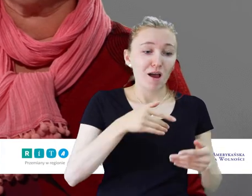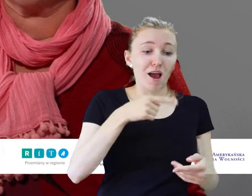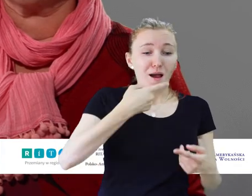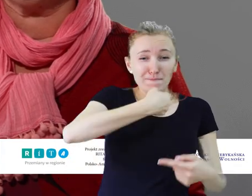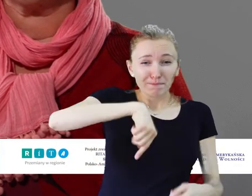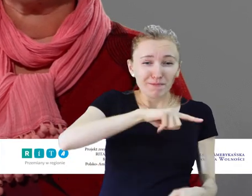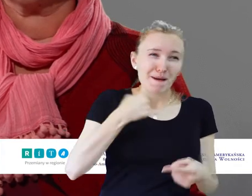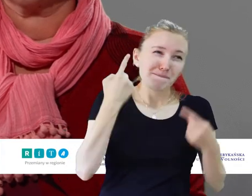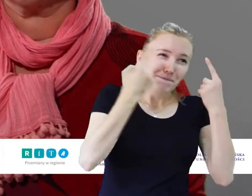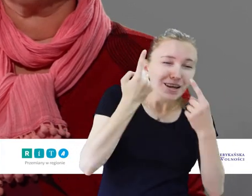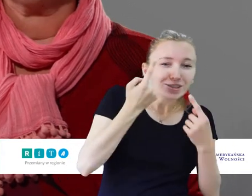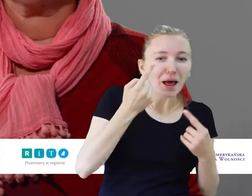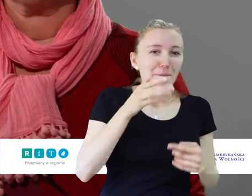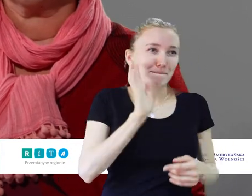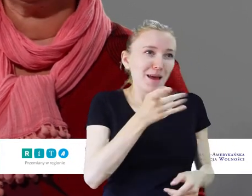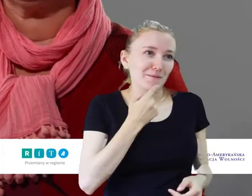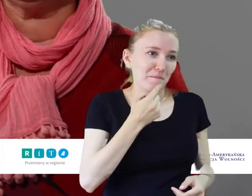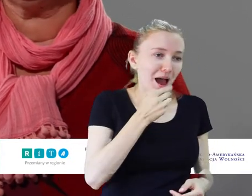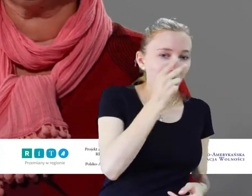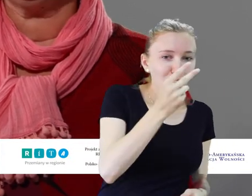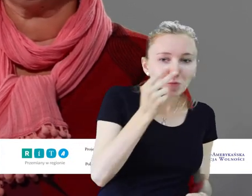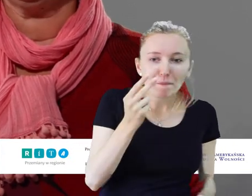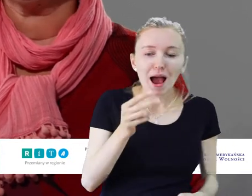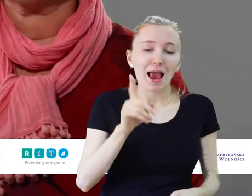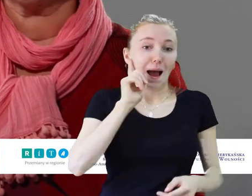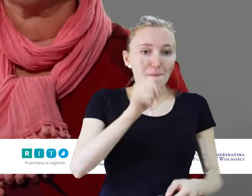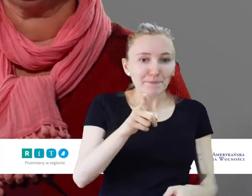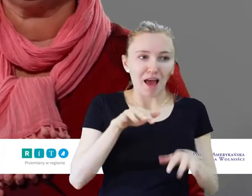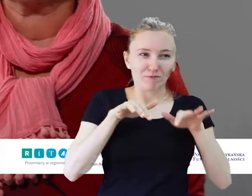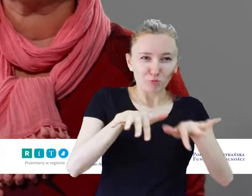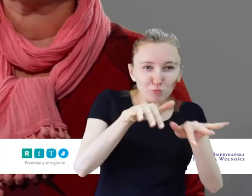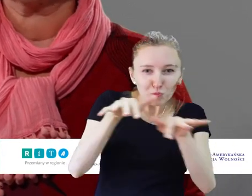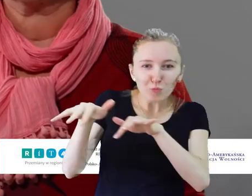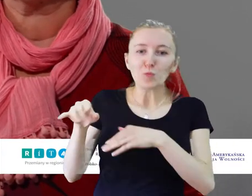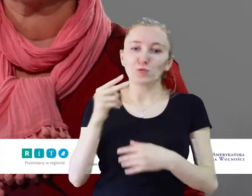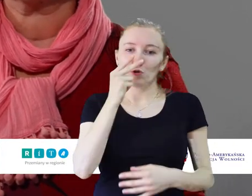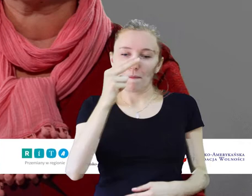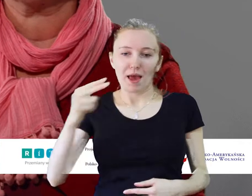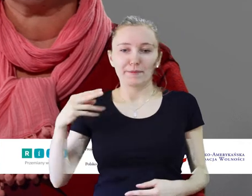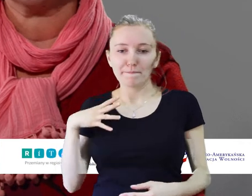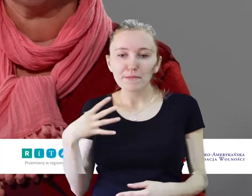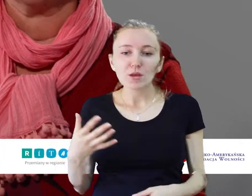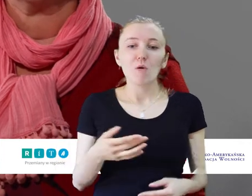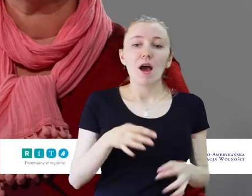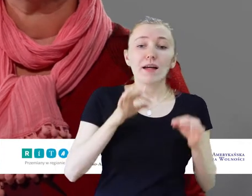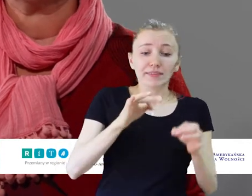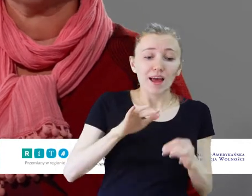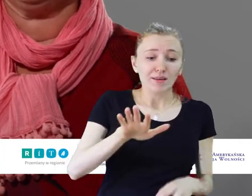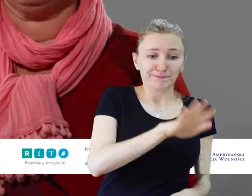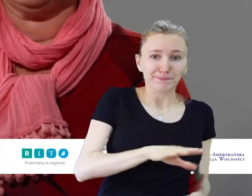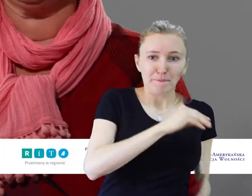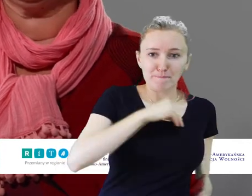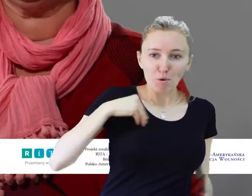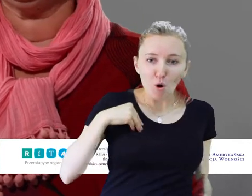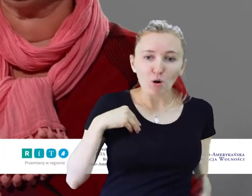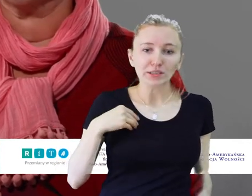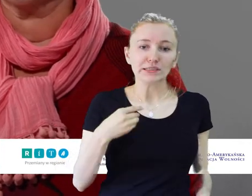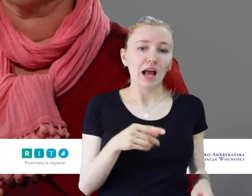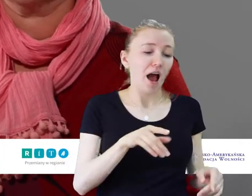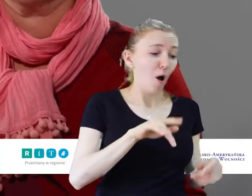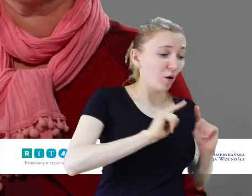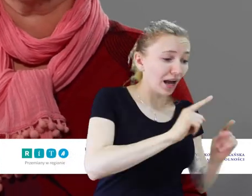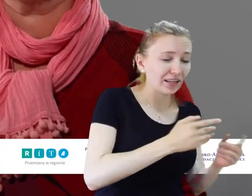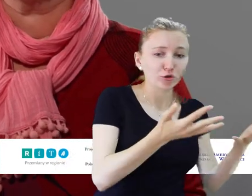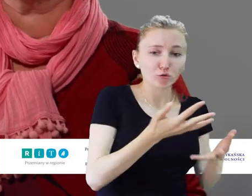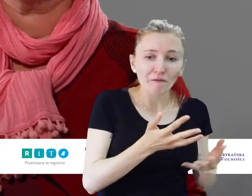my nabrzyliśmy wielkiego doświadczenia, my zobaczyli wiele tego, co nie myślałem, i